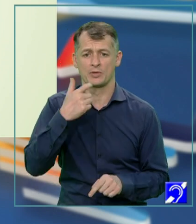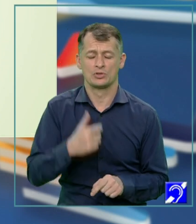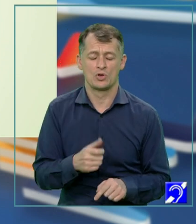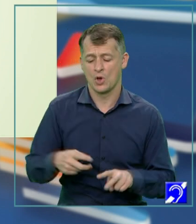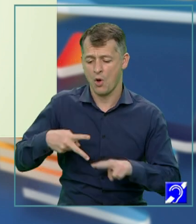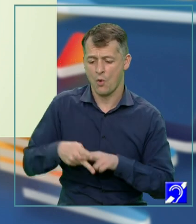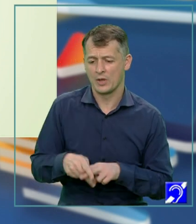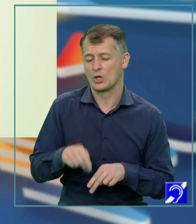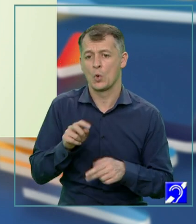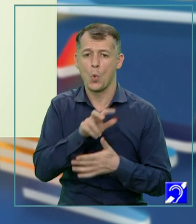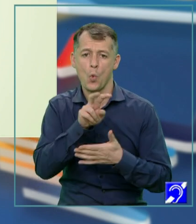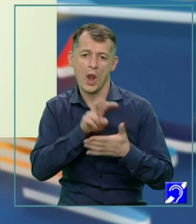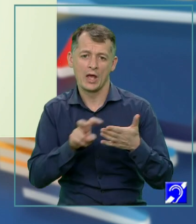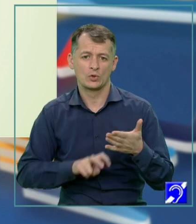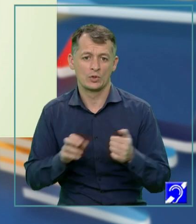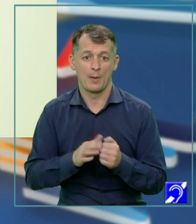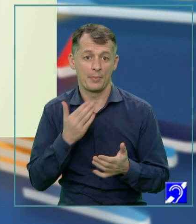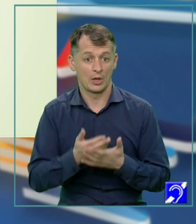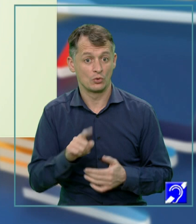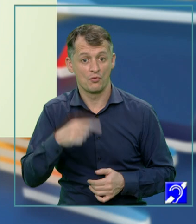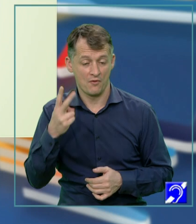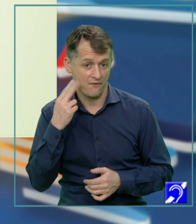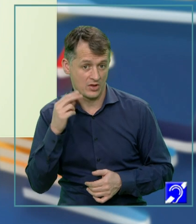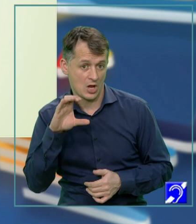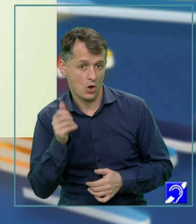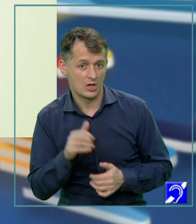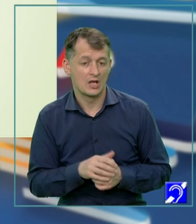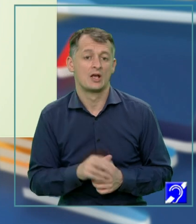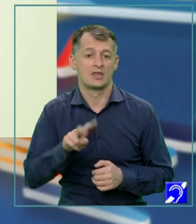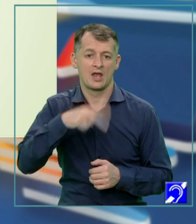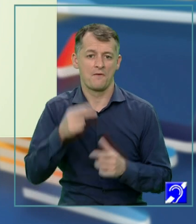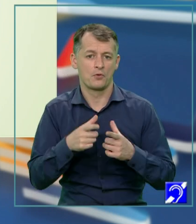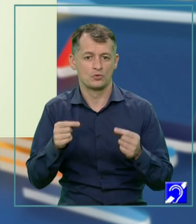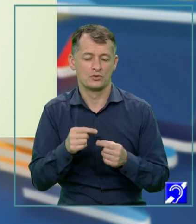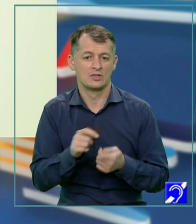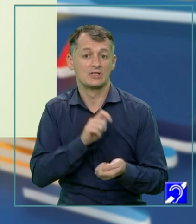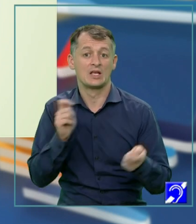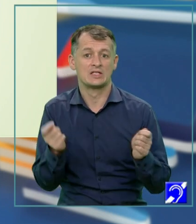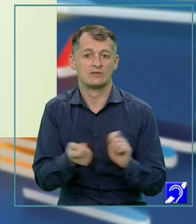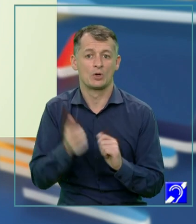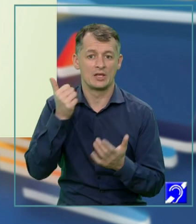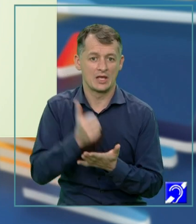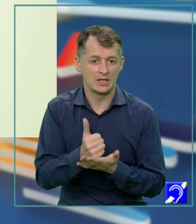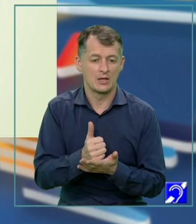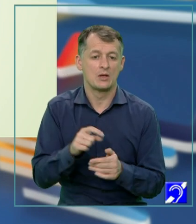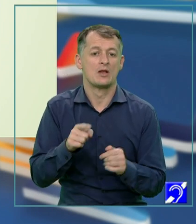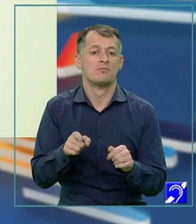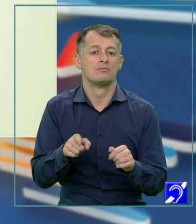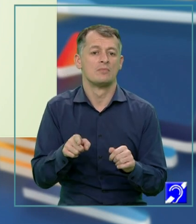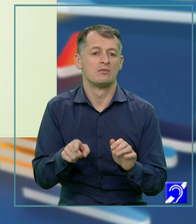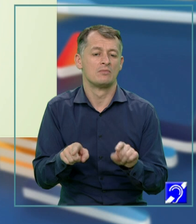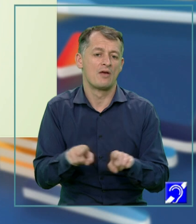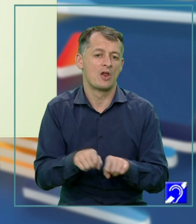preocupată de lectură. Pentru Corina, căderea frunzelor este un prilej de a transforma realitatea într-un motiv de meditație